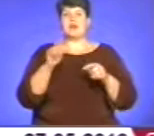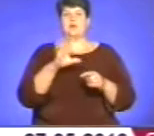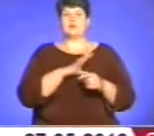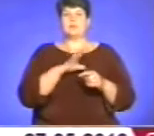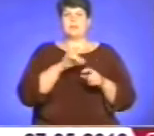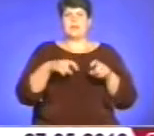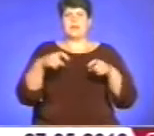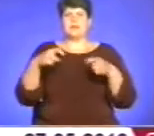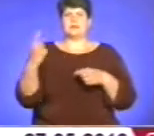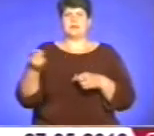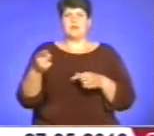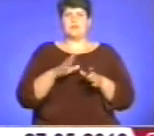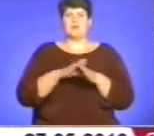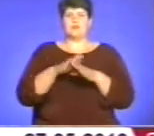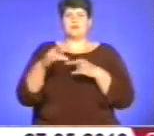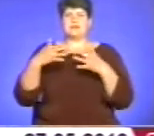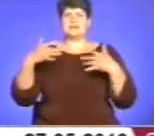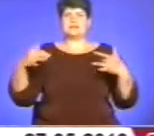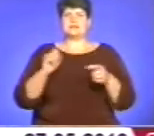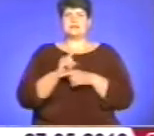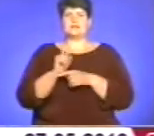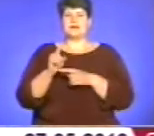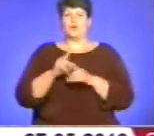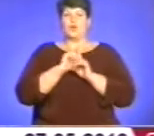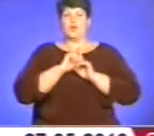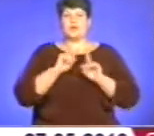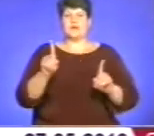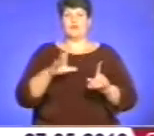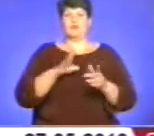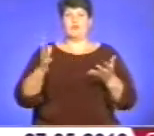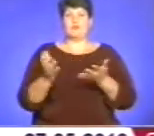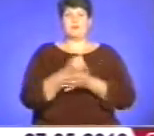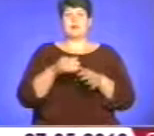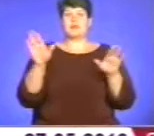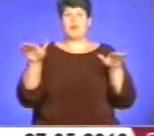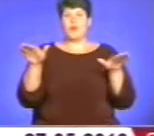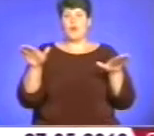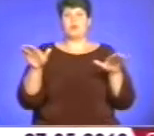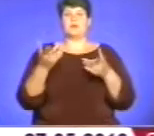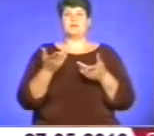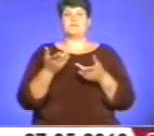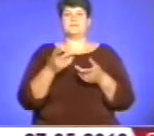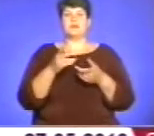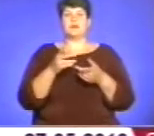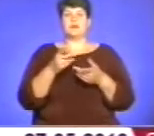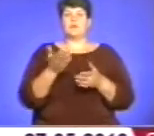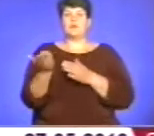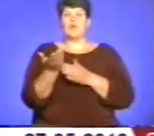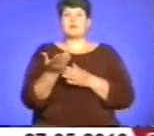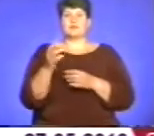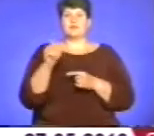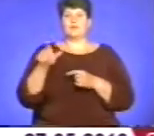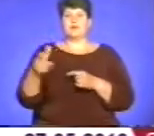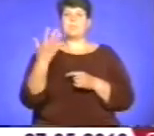Тернополем та виконували різноманітні завдання. Найоригінальніші – піймати голуба на площі, випросити у перехожих 5 копійок.